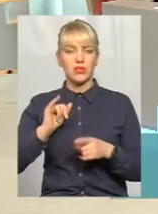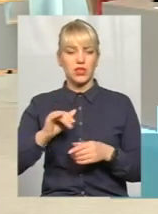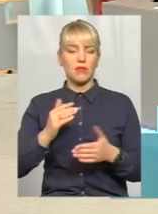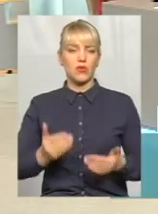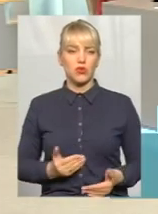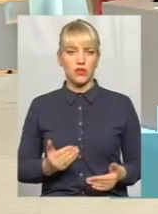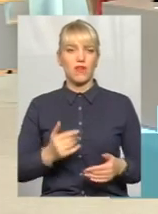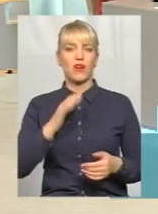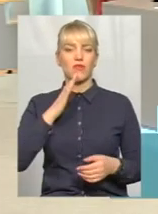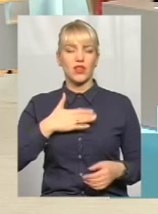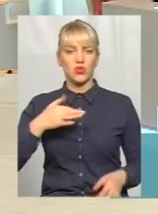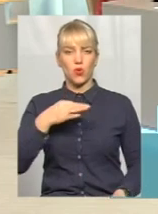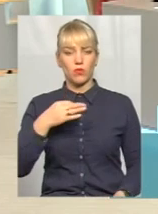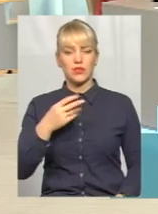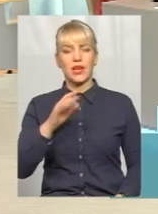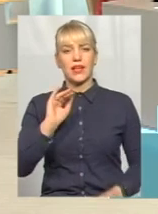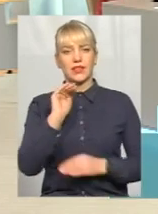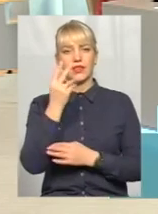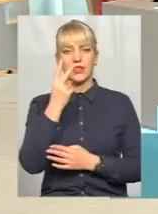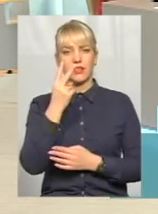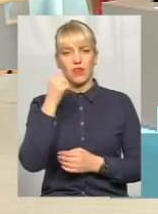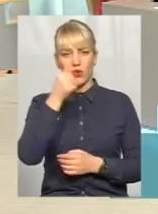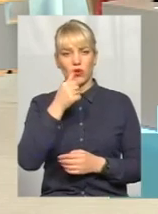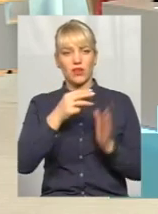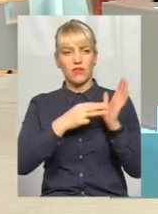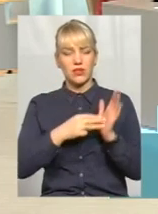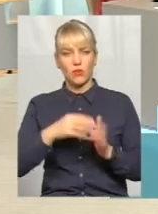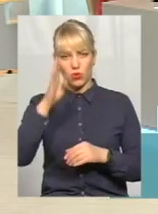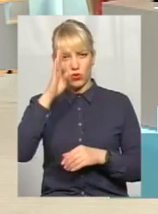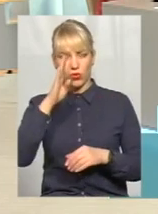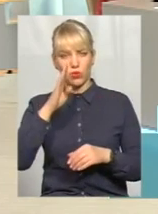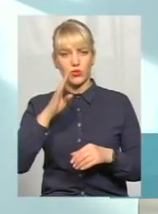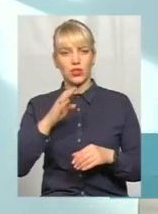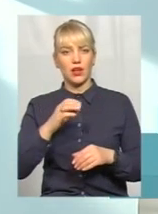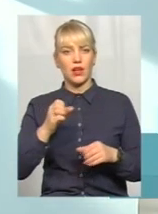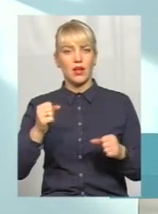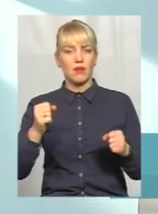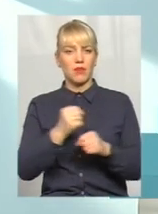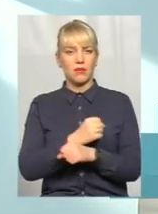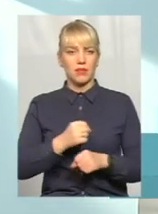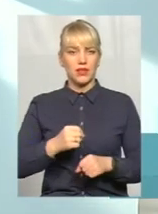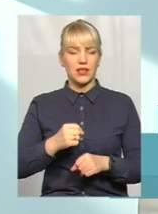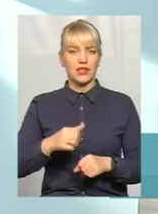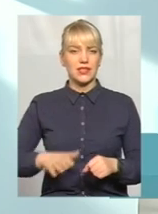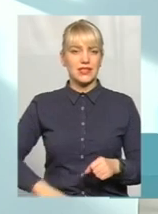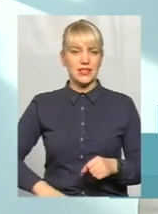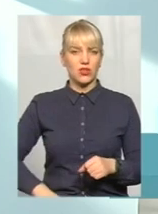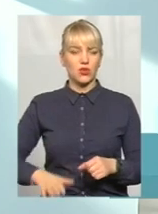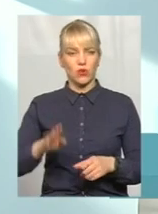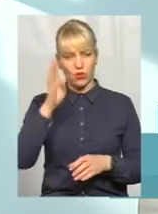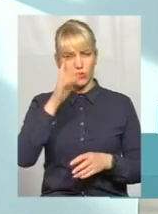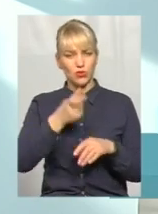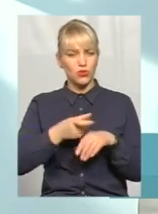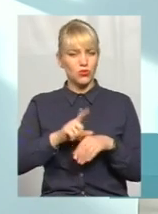нашої області. Дитині два роки і вісім місяців, хлопчика перебити стегно, хлопчик дуже побитий,